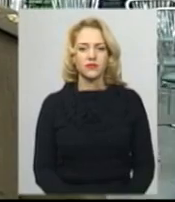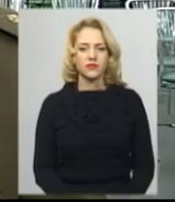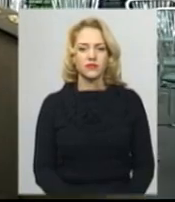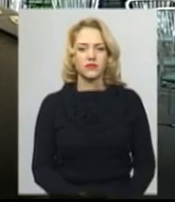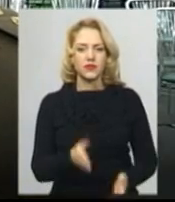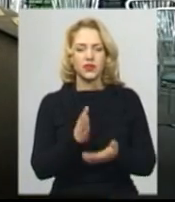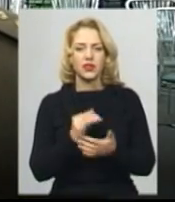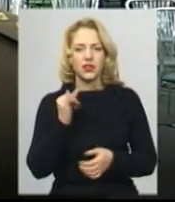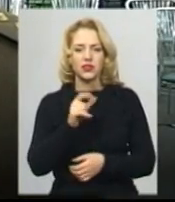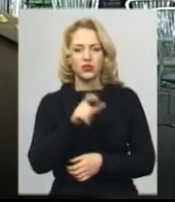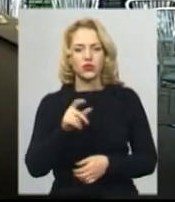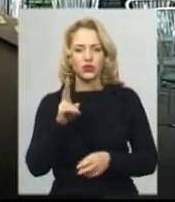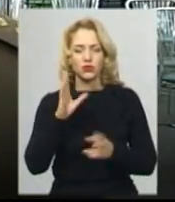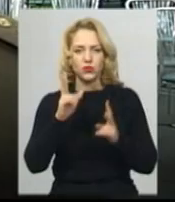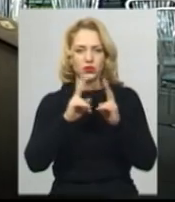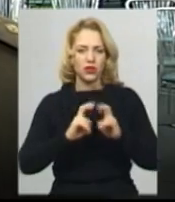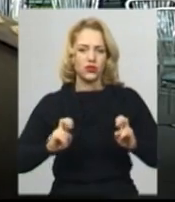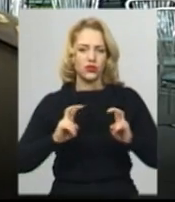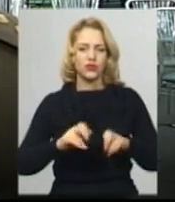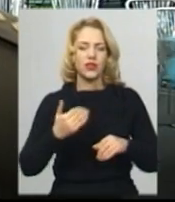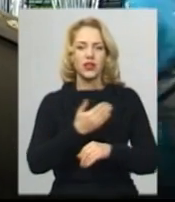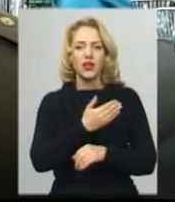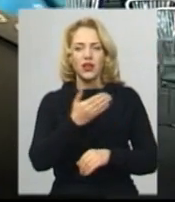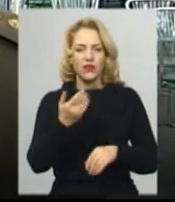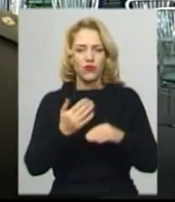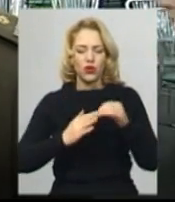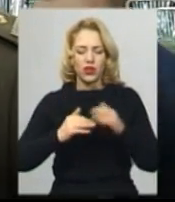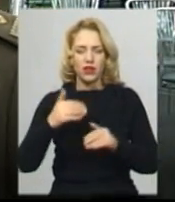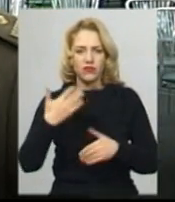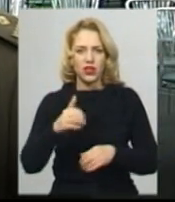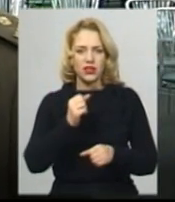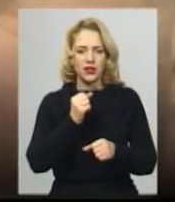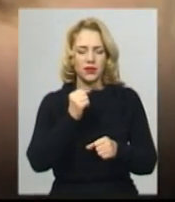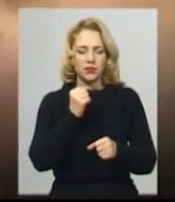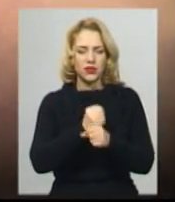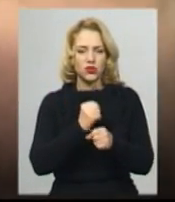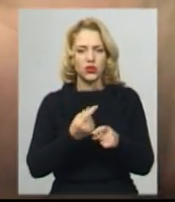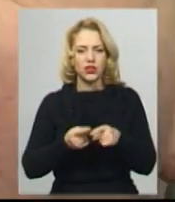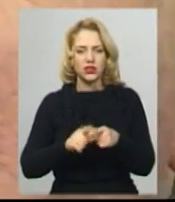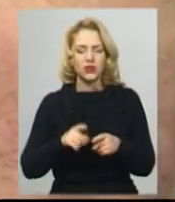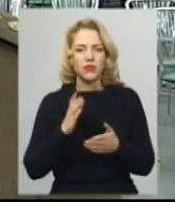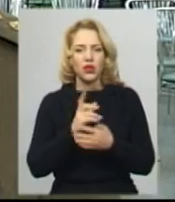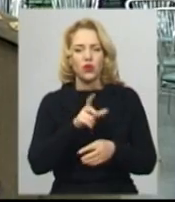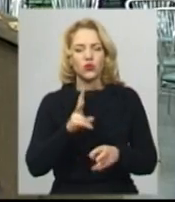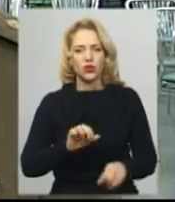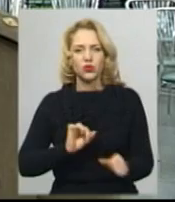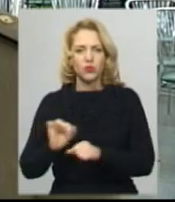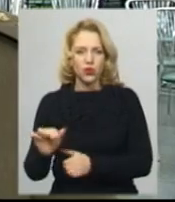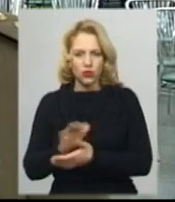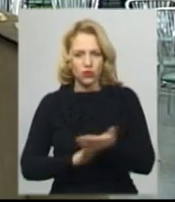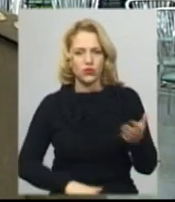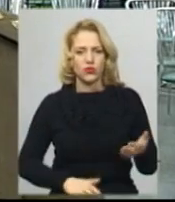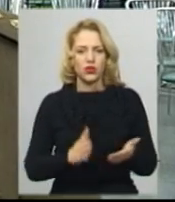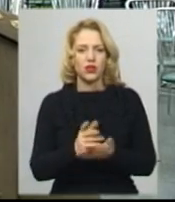Є історики, які будуть аналізувати, вони вже працюють над тим. Є люди, які продовжують боронити, є люди, які